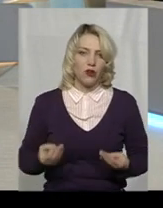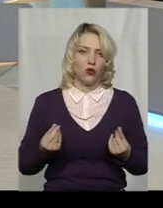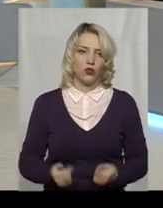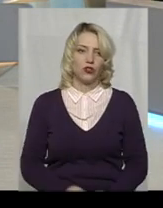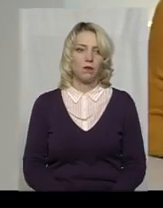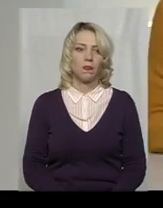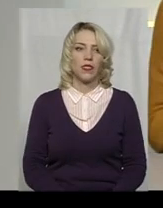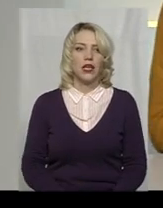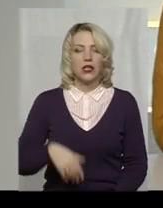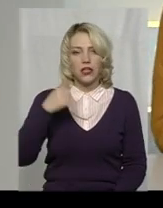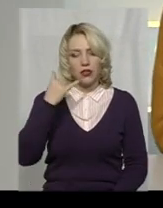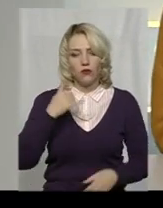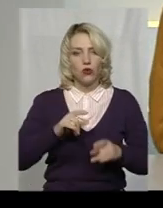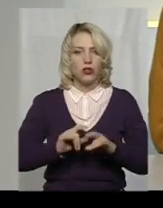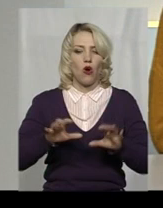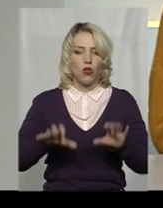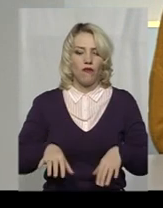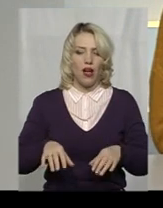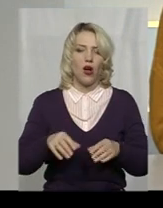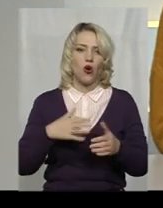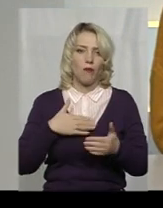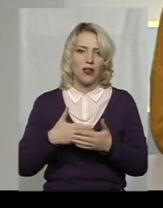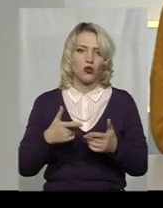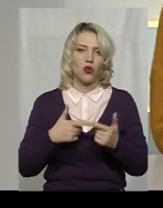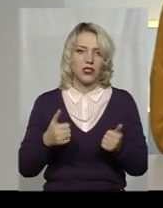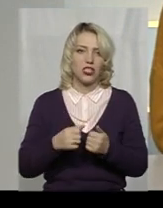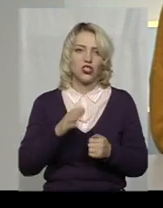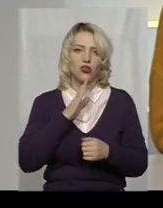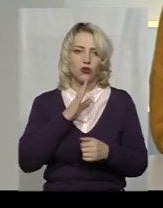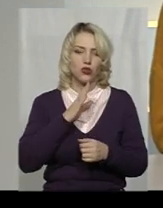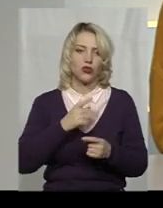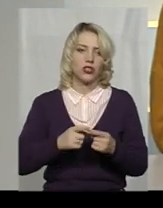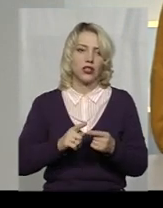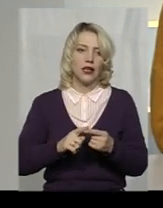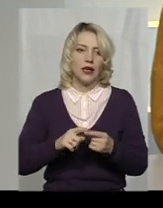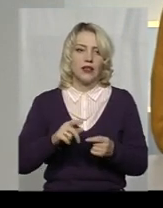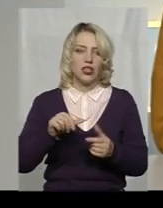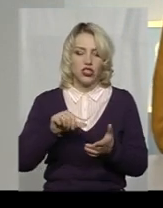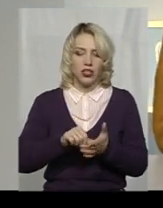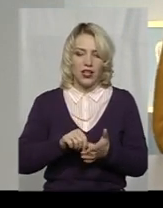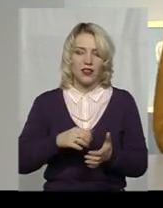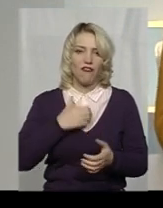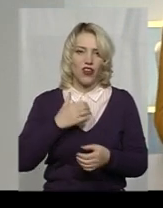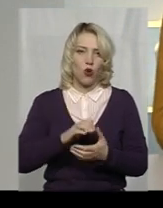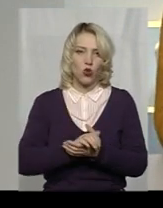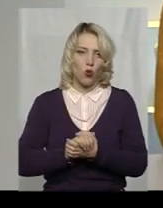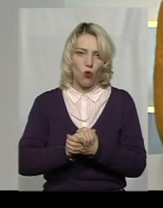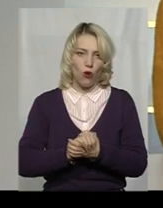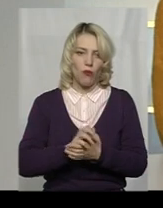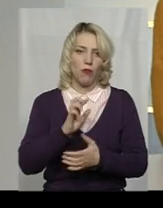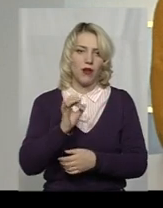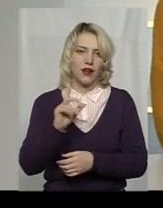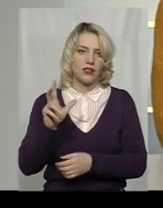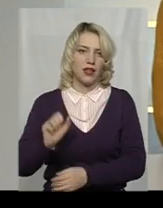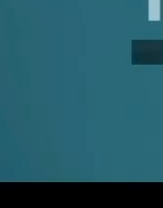голова громадської організації «Жіночий антикорупційний рух» і член громадської ради при виконкому Хмельницької міської ради Альона Береза. Послухаємо.